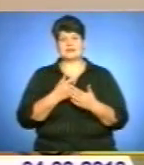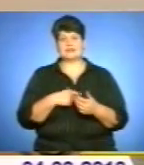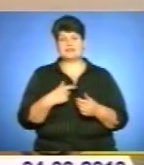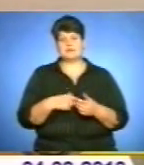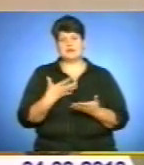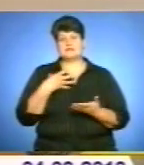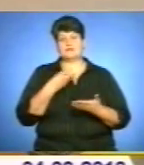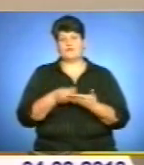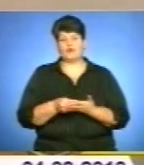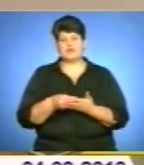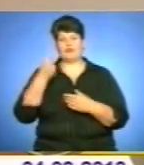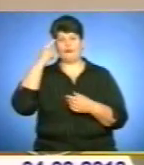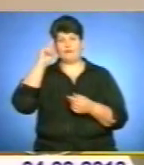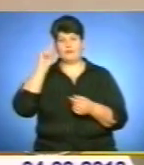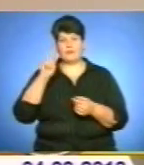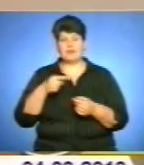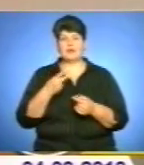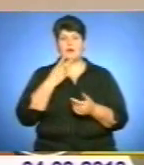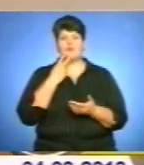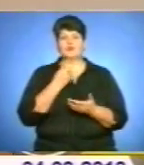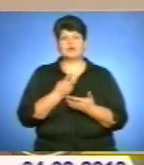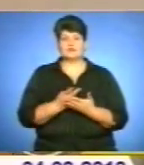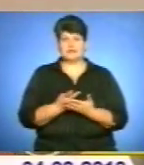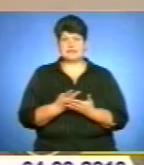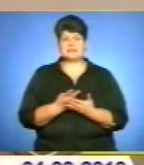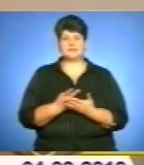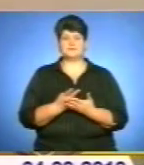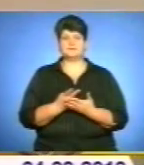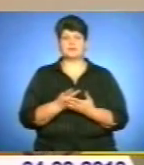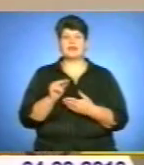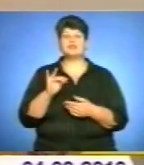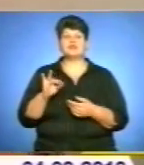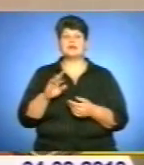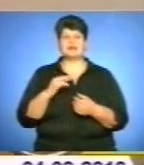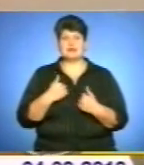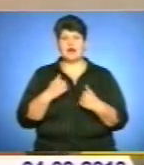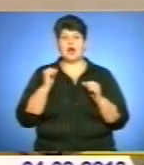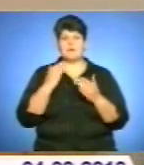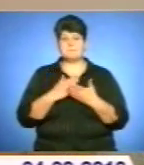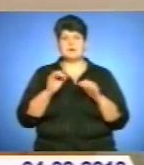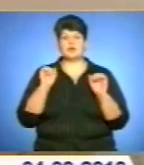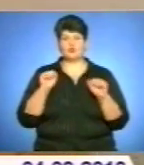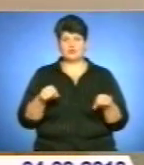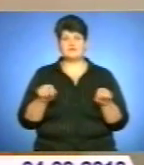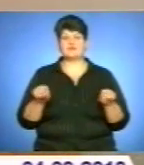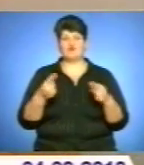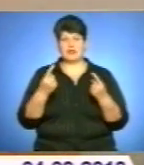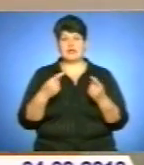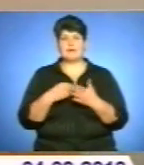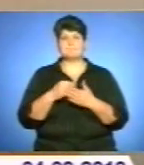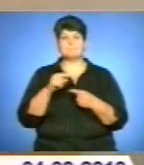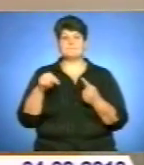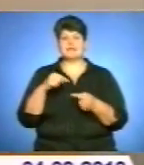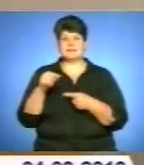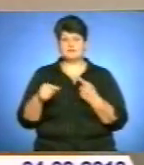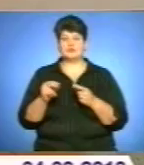свої вміння, подивитися, чи є мої можливості до створення бізнесу, чи є в